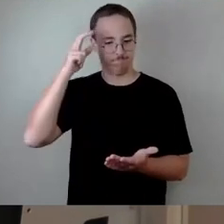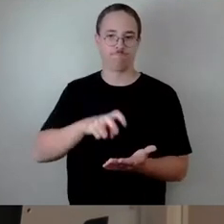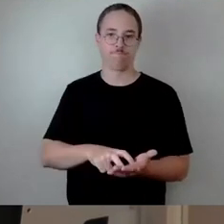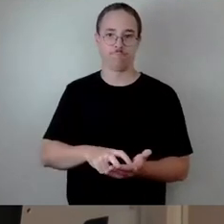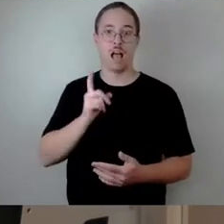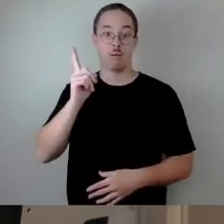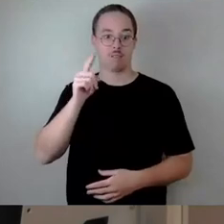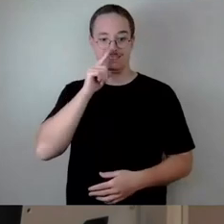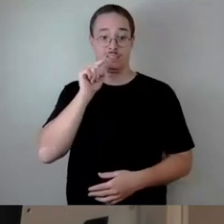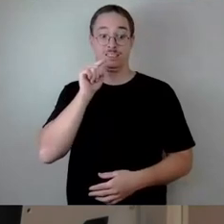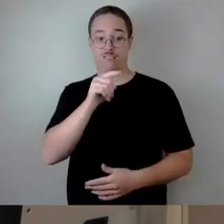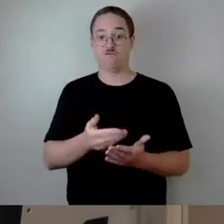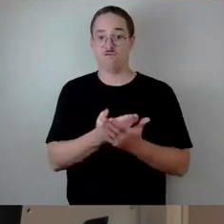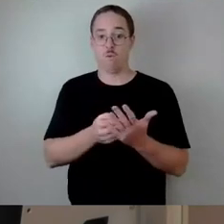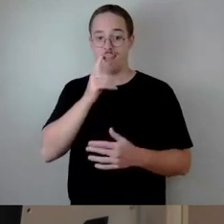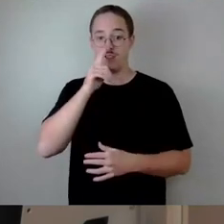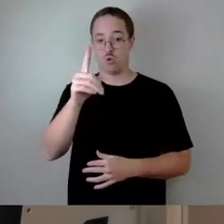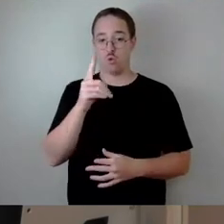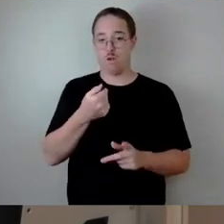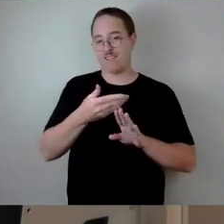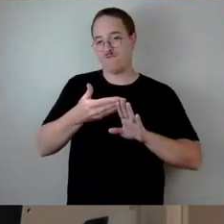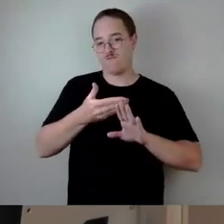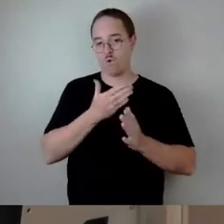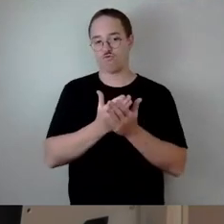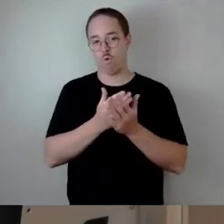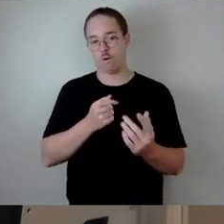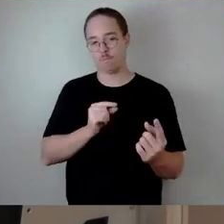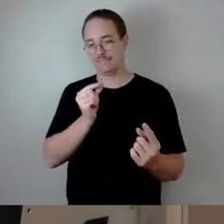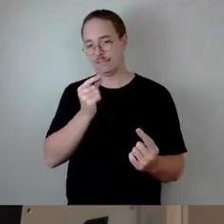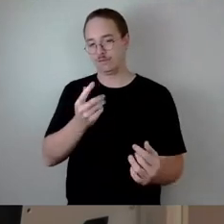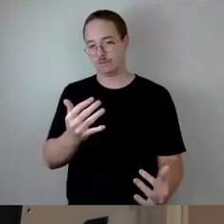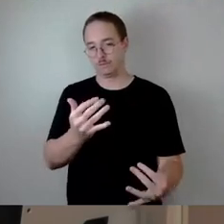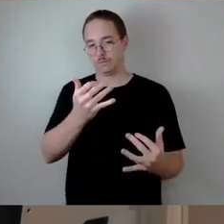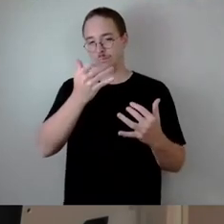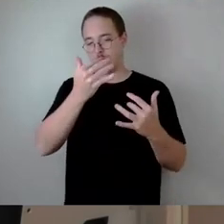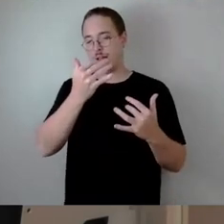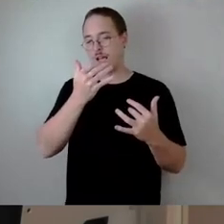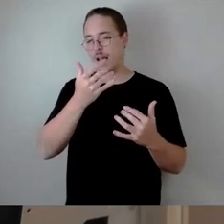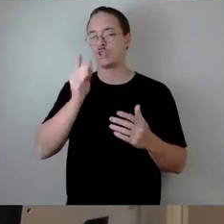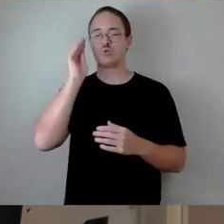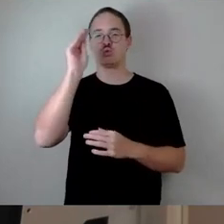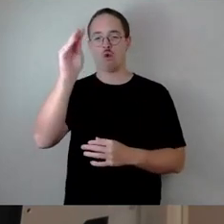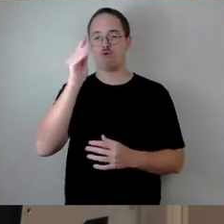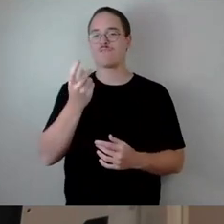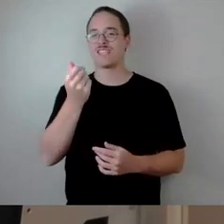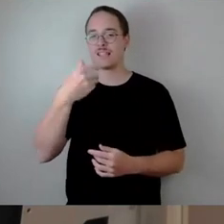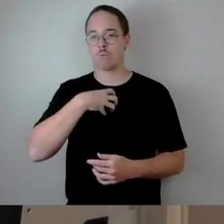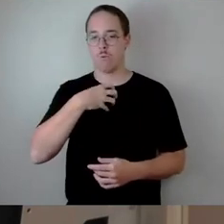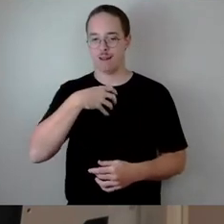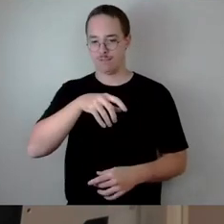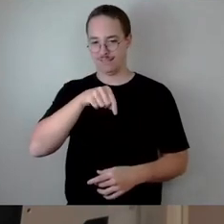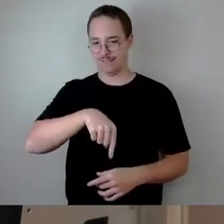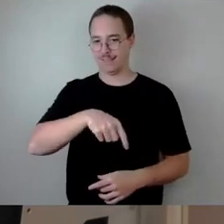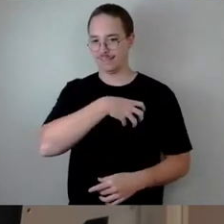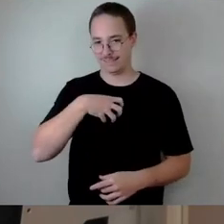die großen finanziellen Probleme, Probleme, die nun die Stadt Dresden haben wird und die unweigerlich zu Mittelkürzungen im Sozialen,